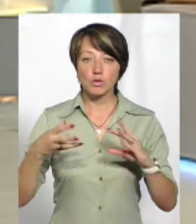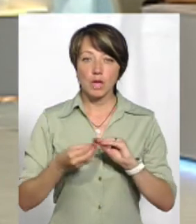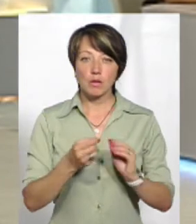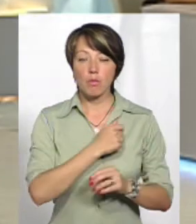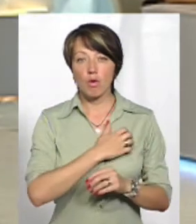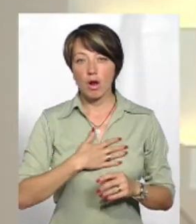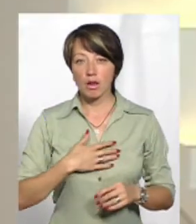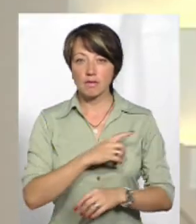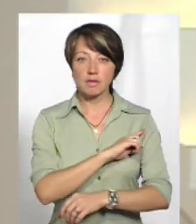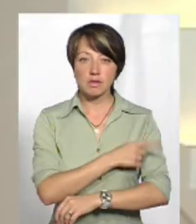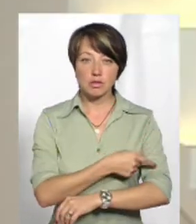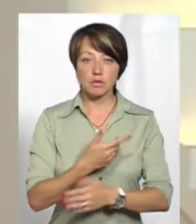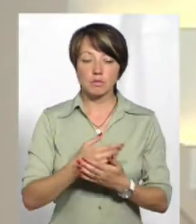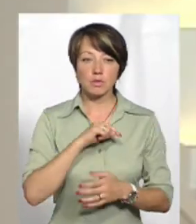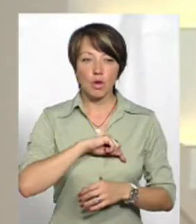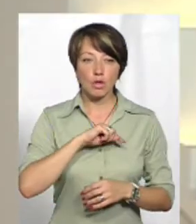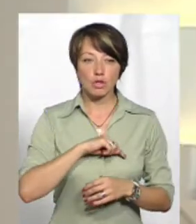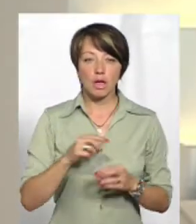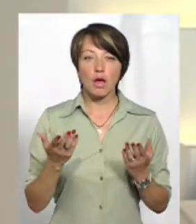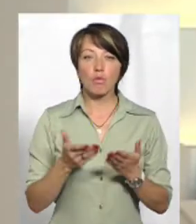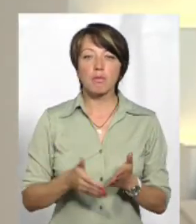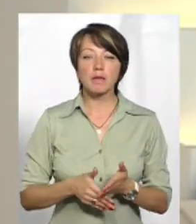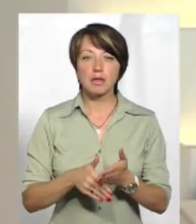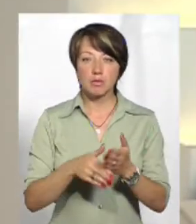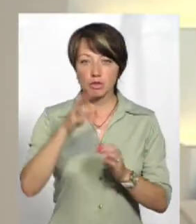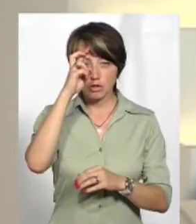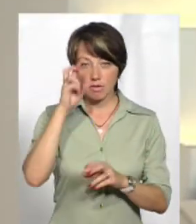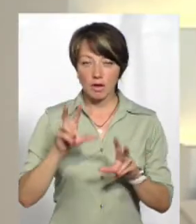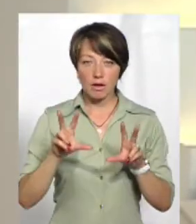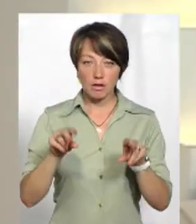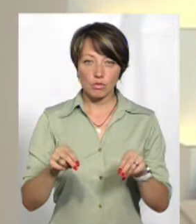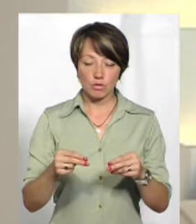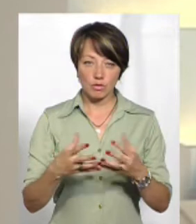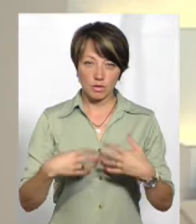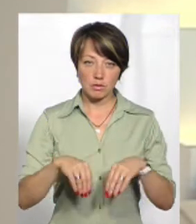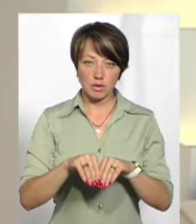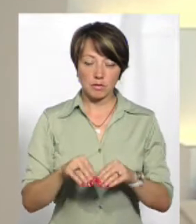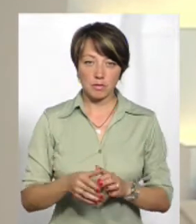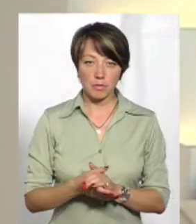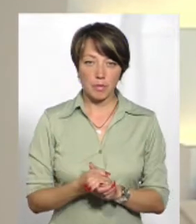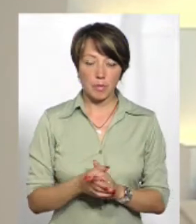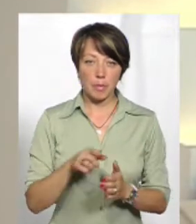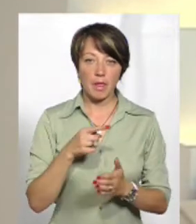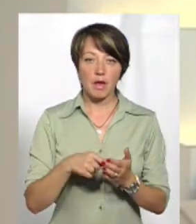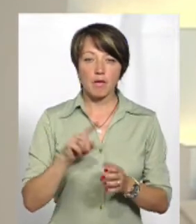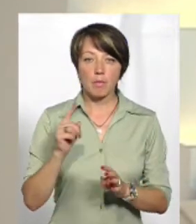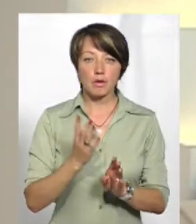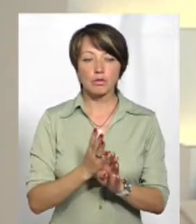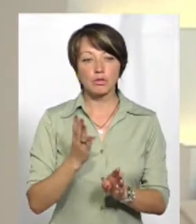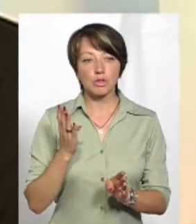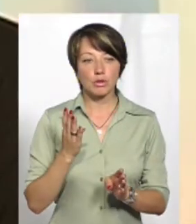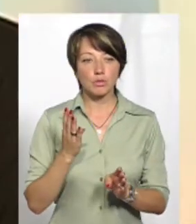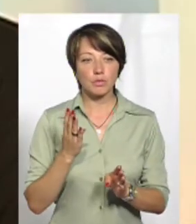поранень, чи фізичних, чи психологічних, яку підтримку держава і його родині в такому випадку? Ну, в першу чергу,